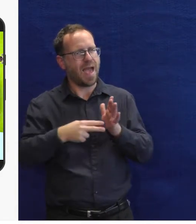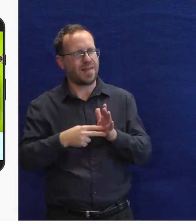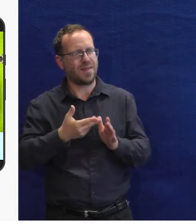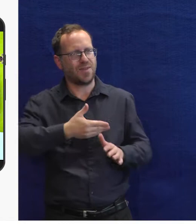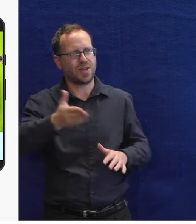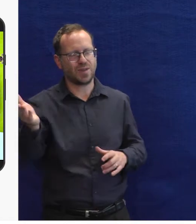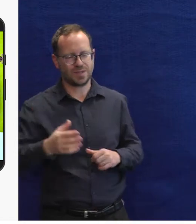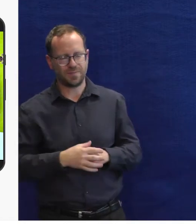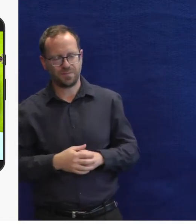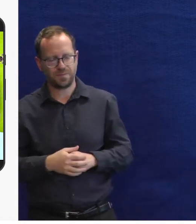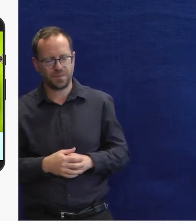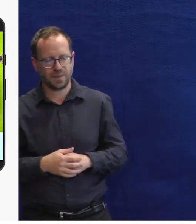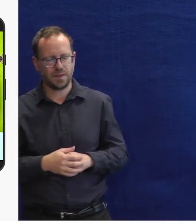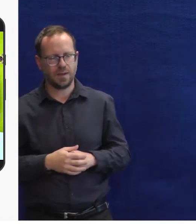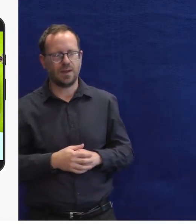ke stažení.